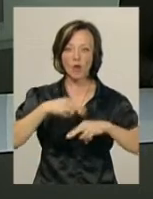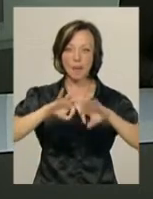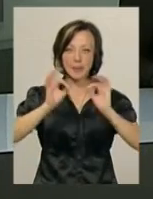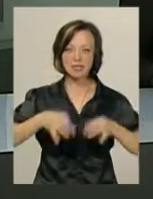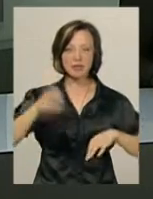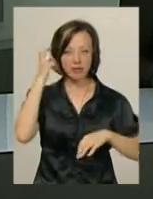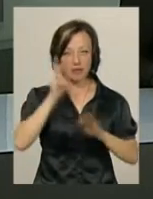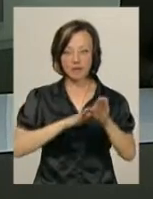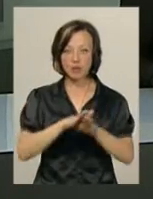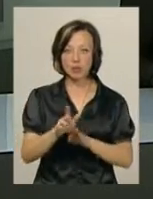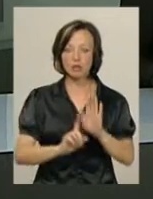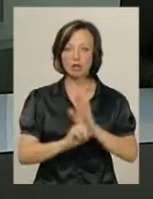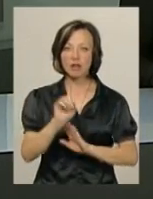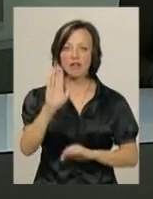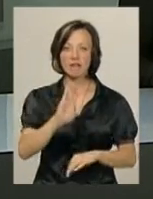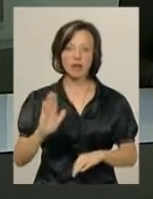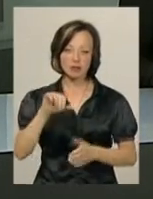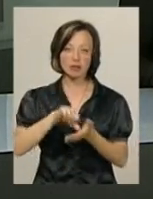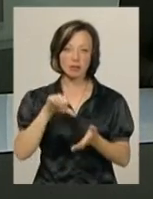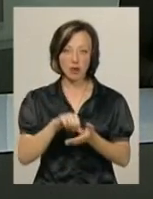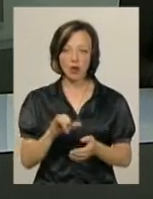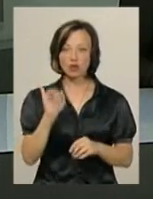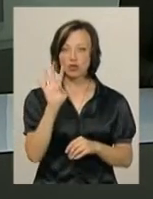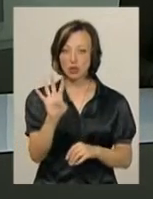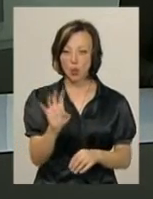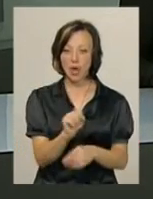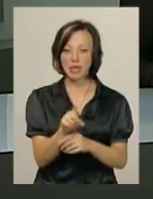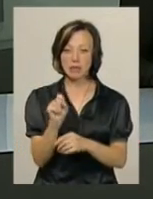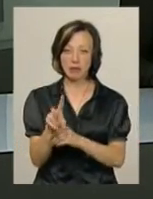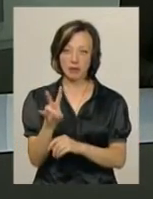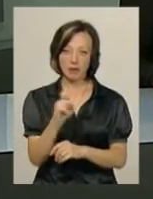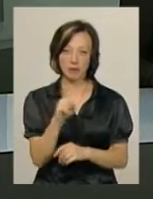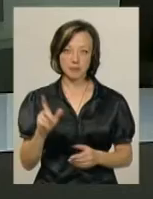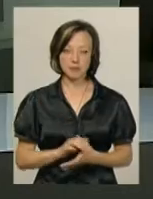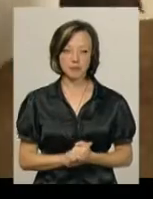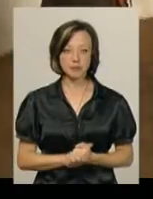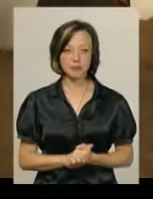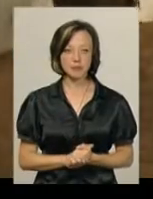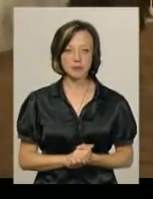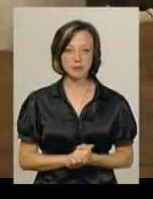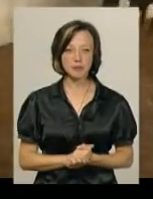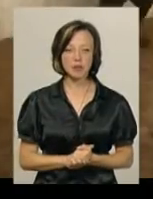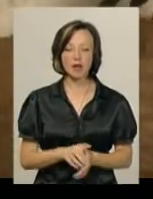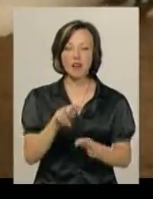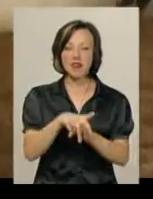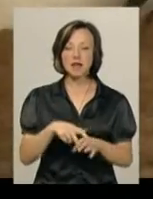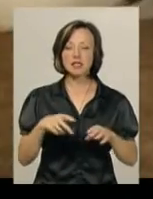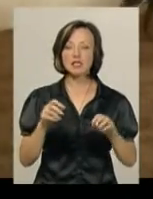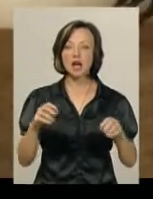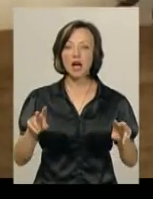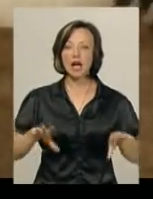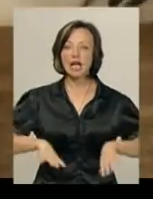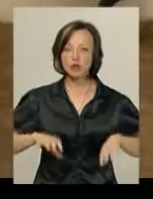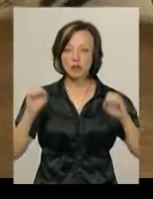відбудеться на початку вересня. Вершники братимуть участь у чотирьох дисциплінах. Вершники кінно-спортивного клубу